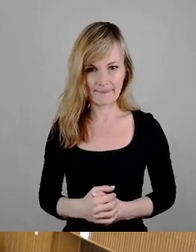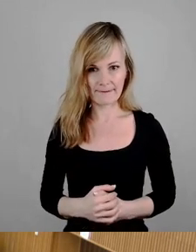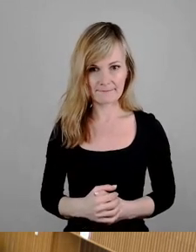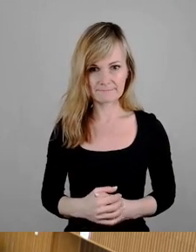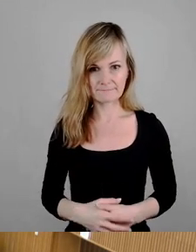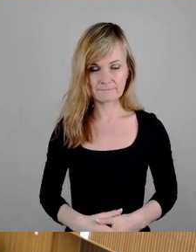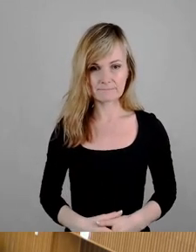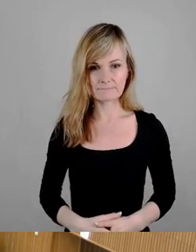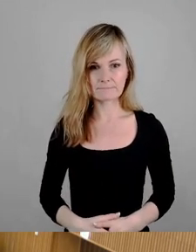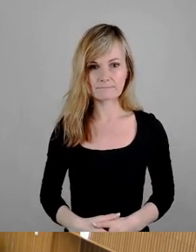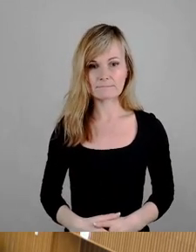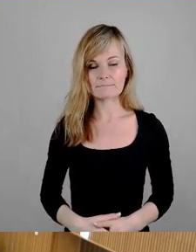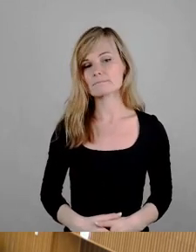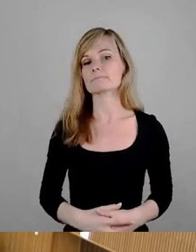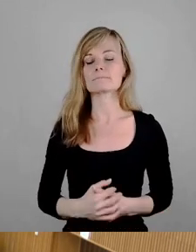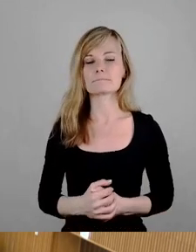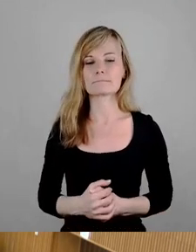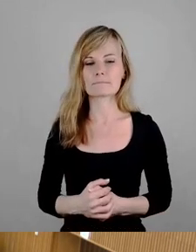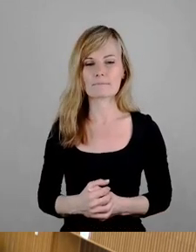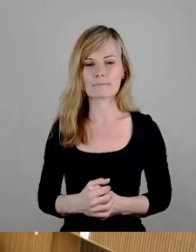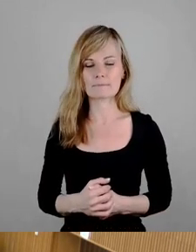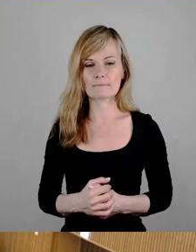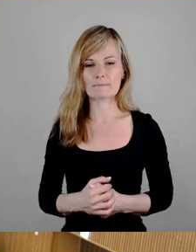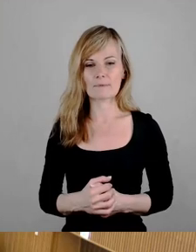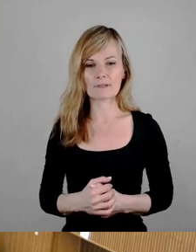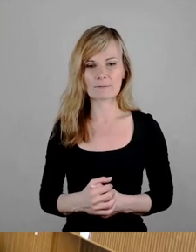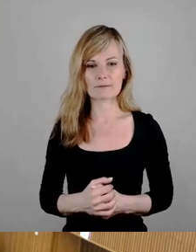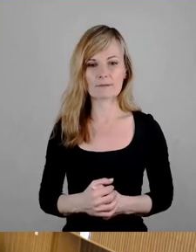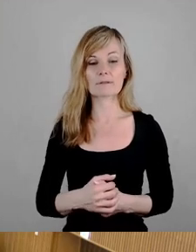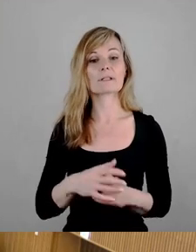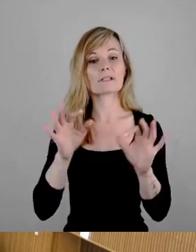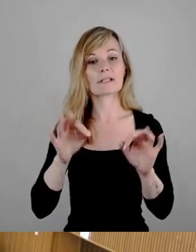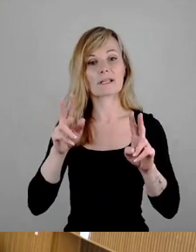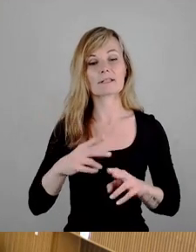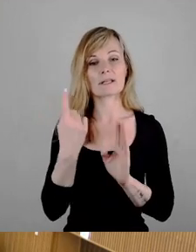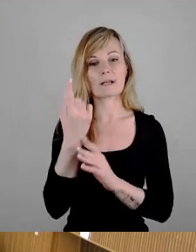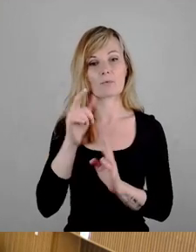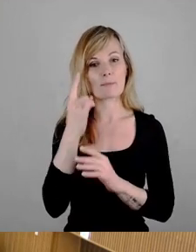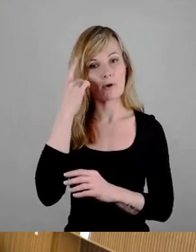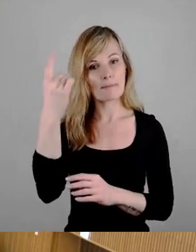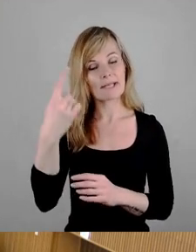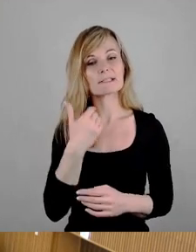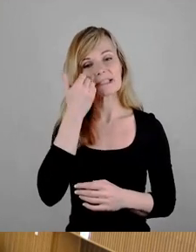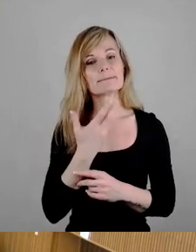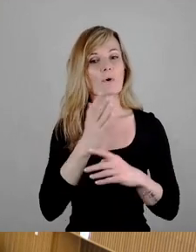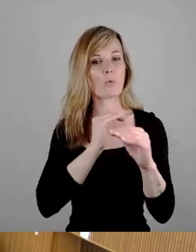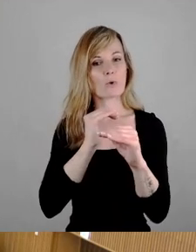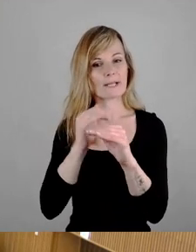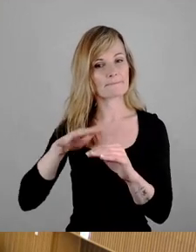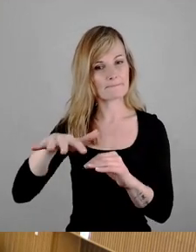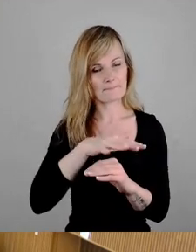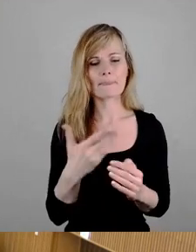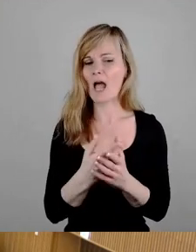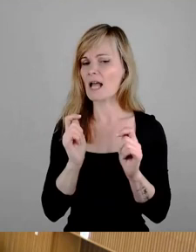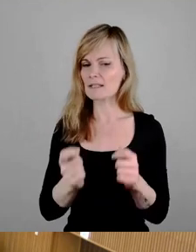Sehr geehrter Herr Oberbürgermeister, liebe Kolleginnen und Kollegen, ein ganz einfacher Antrag. Wir haben